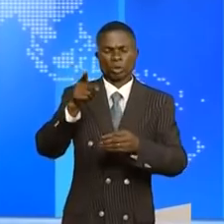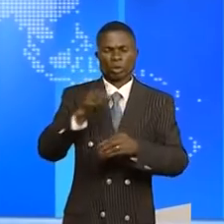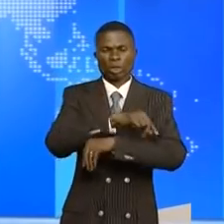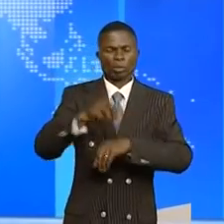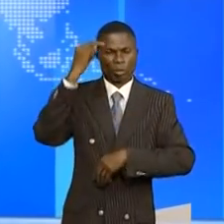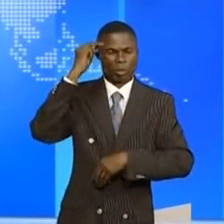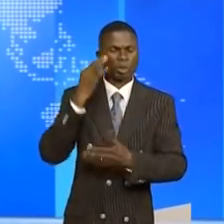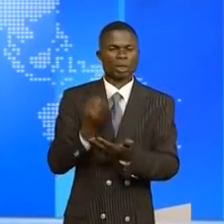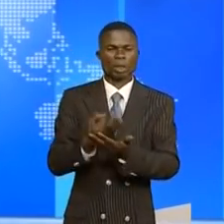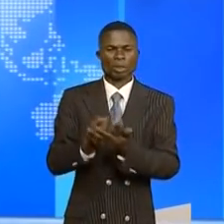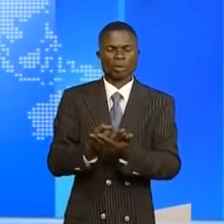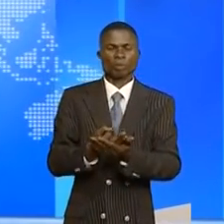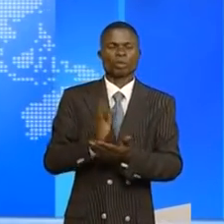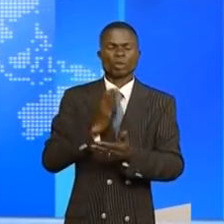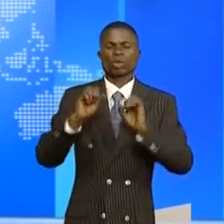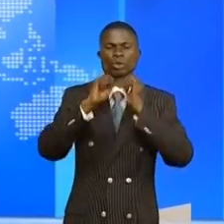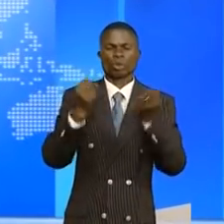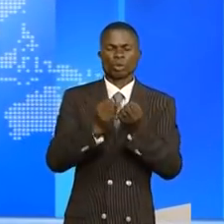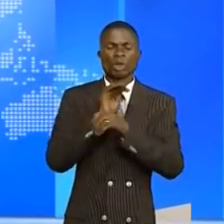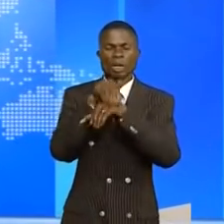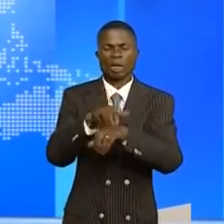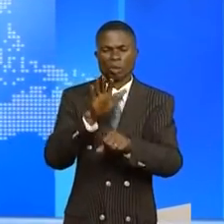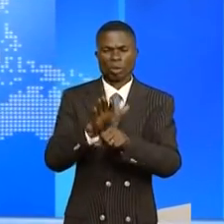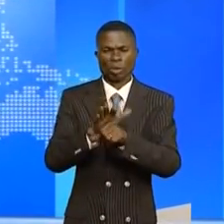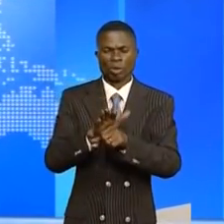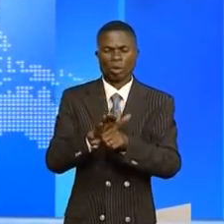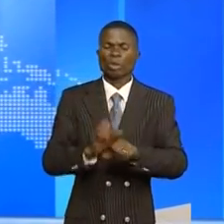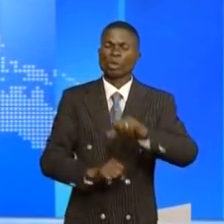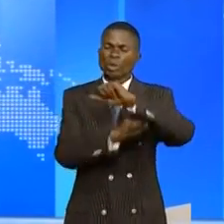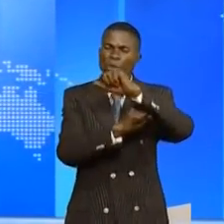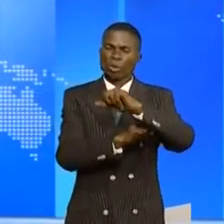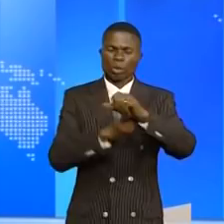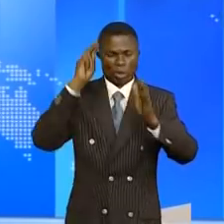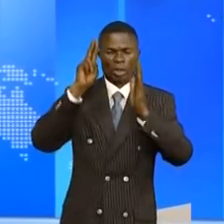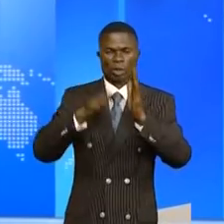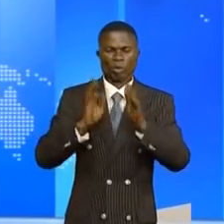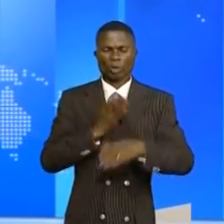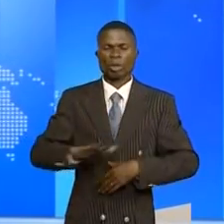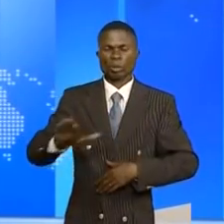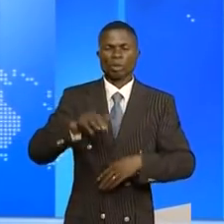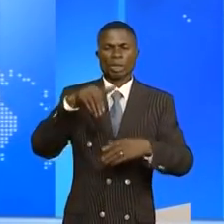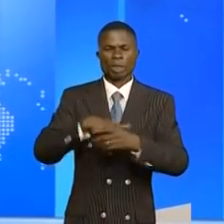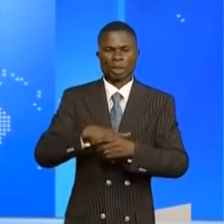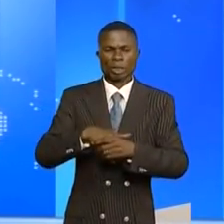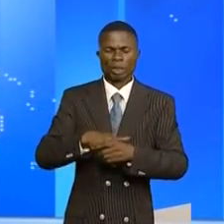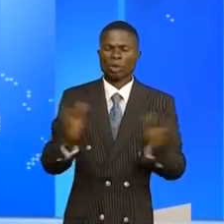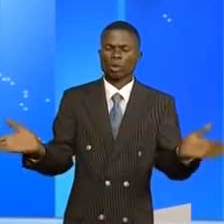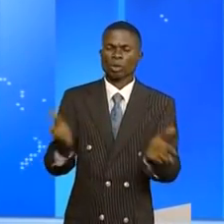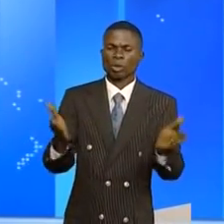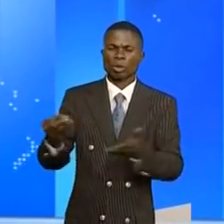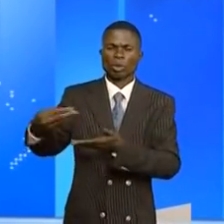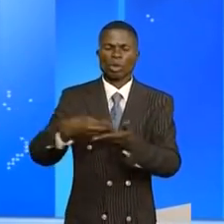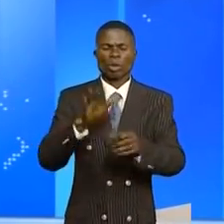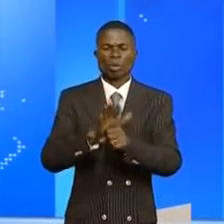ministère, la Dégérade réitère son engagement, celui d'appuyer le gouvernement de la République à travers une mobilisation